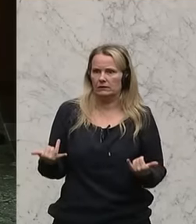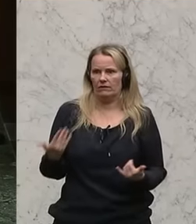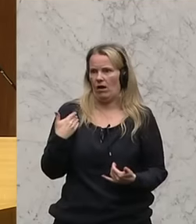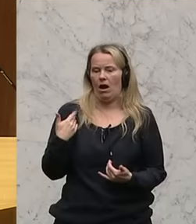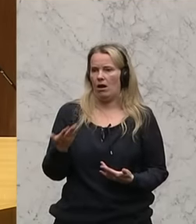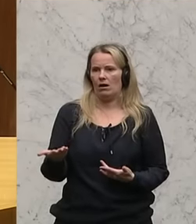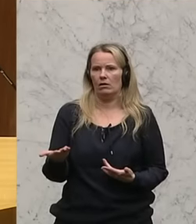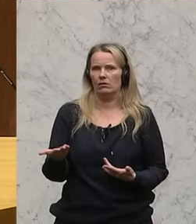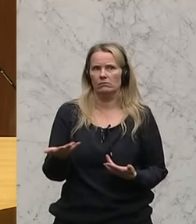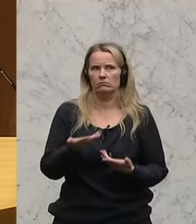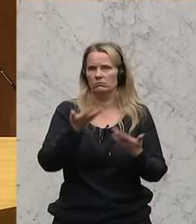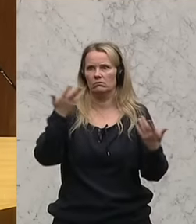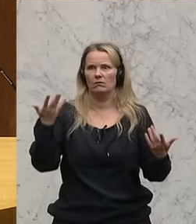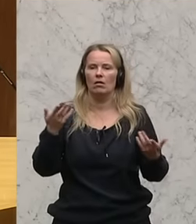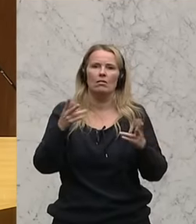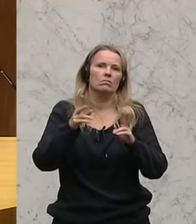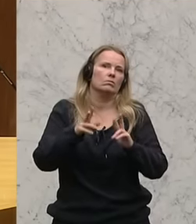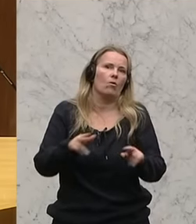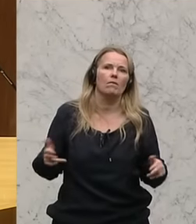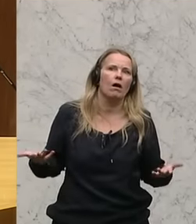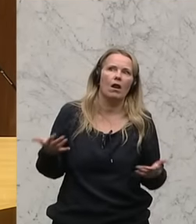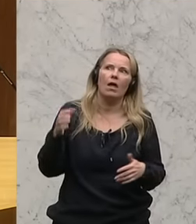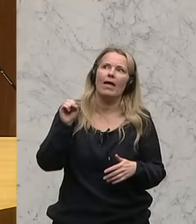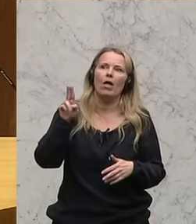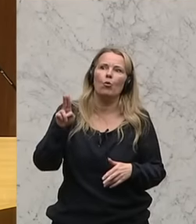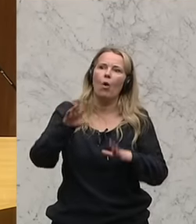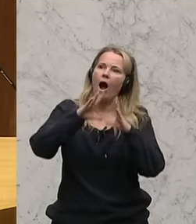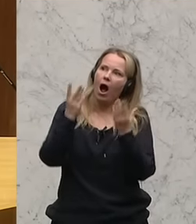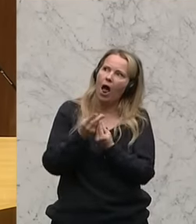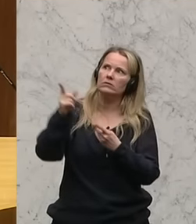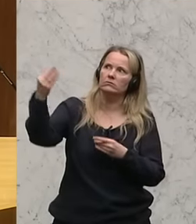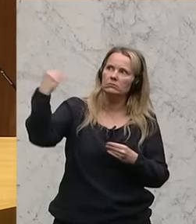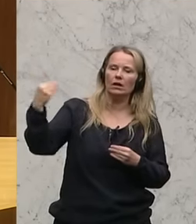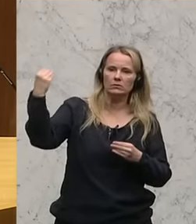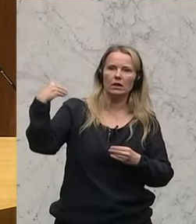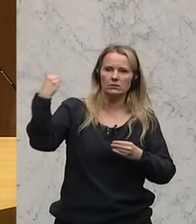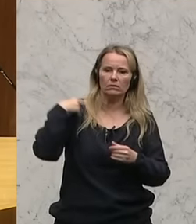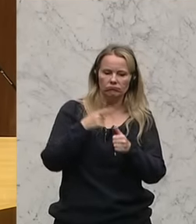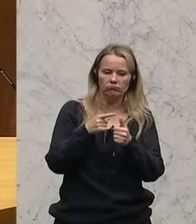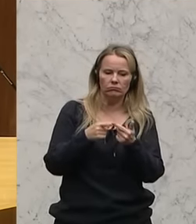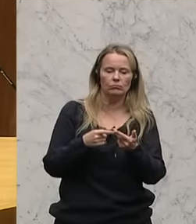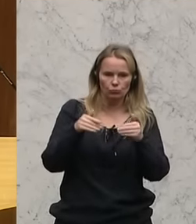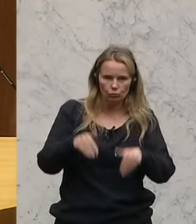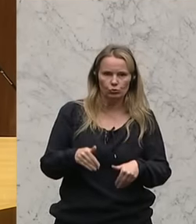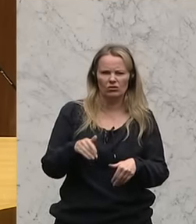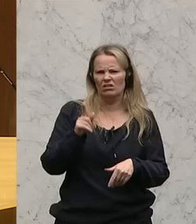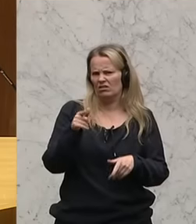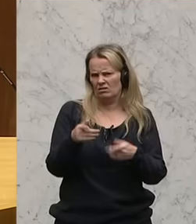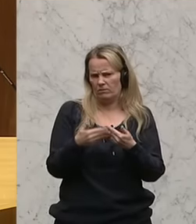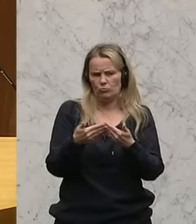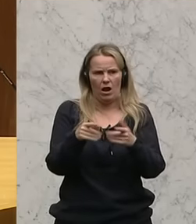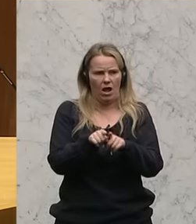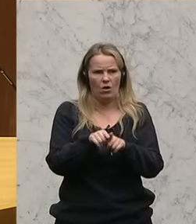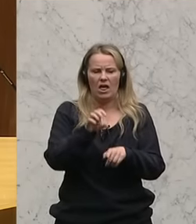Fall war, dass man sich im Normalfonds von der Europäischen Union hat alles ausrichten lassen, bis hin zu dem unzähligen